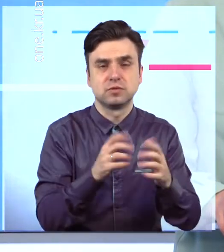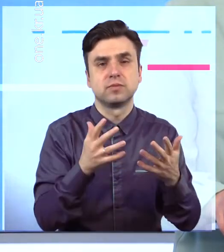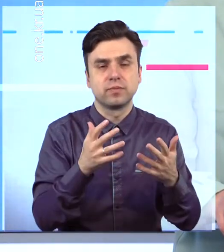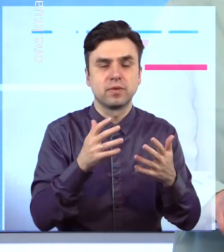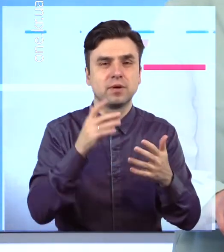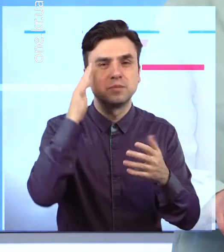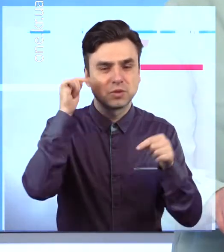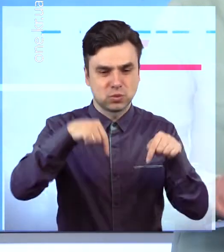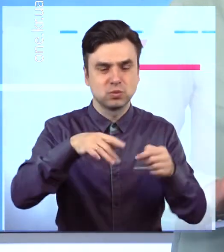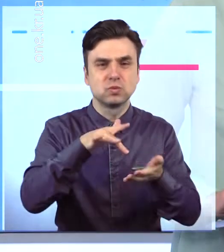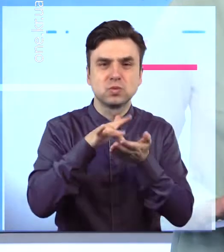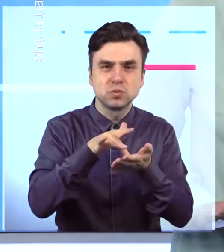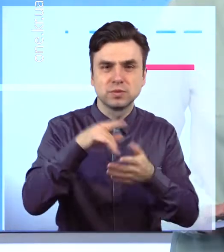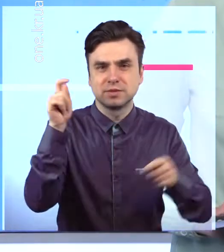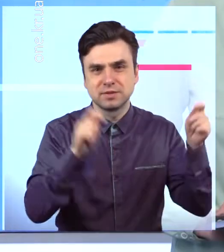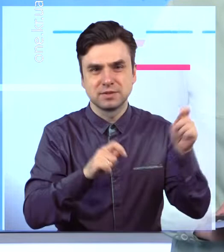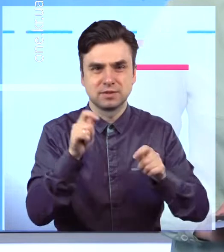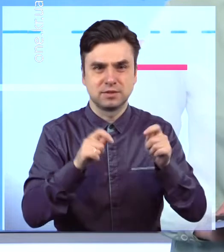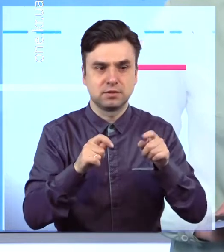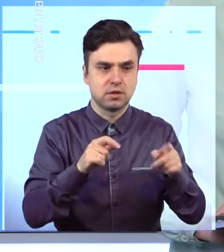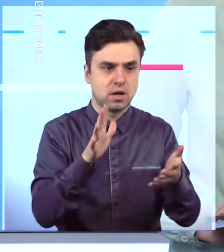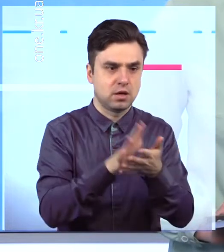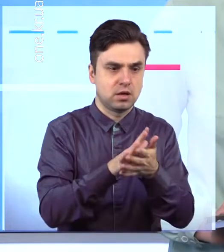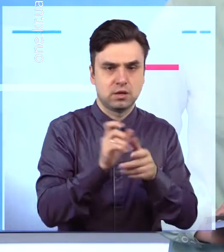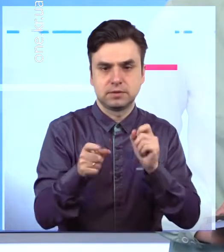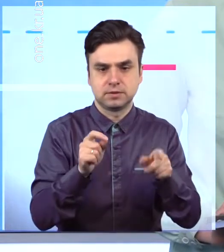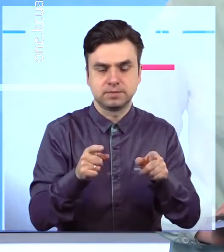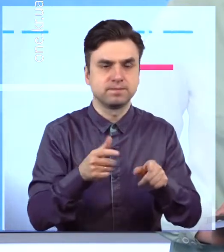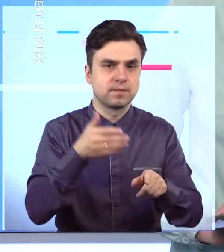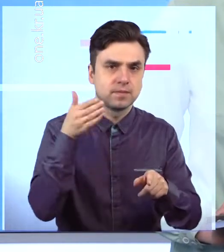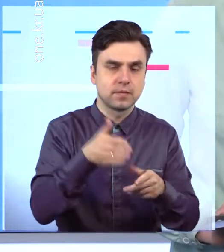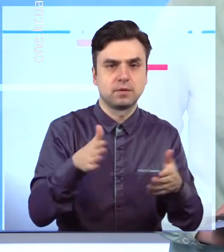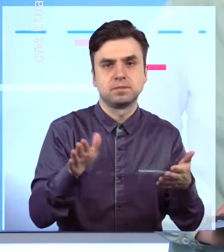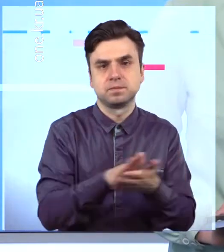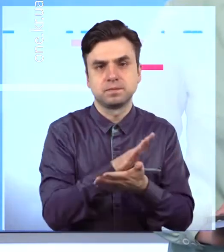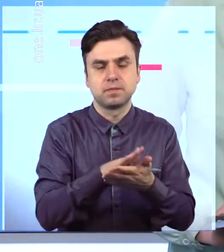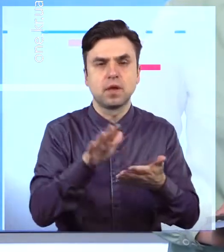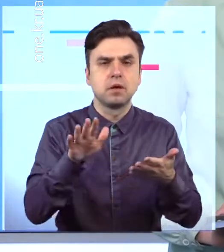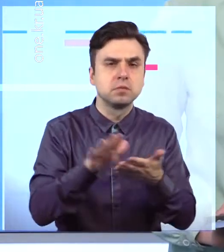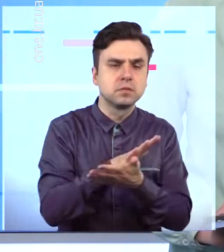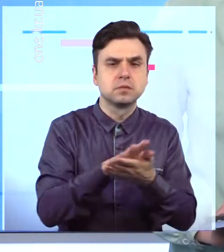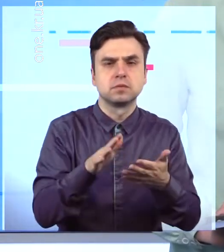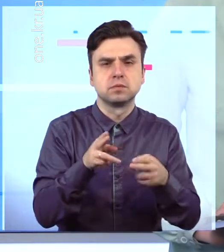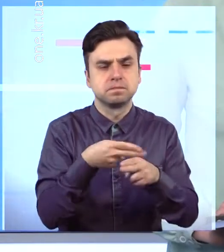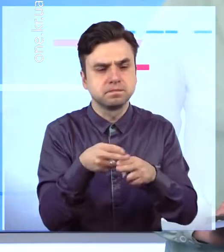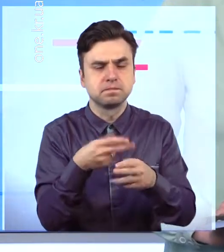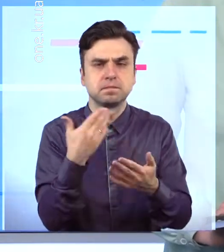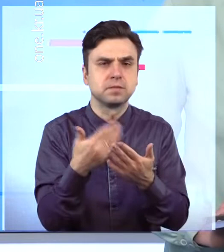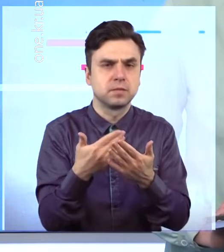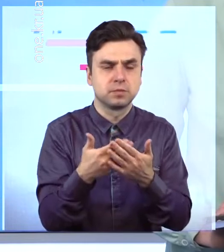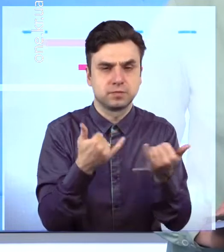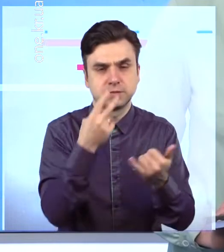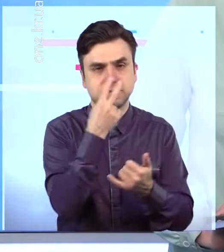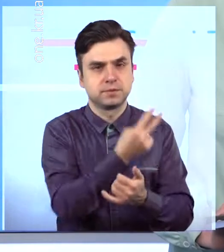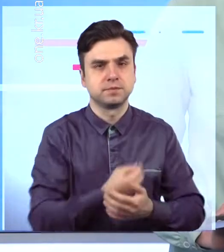туристичний об'єкт. Що вдалося зробити під час цієї екологічної акції та як саме відбуватиметься благоустрій природної пам'ятки –